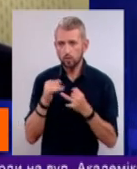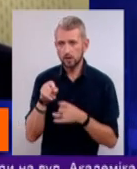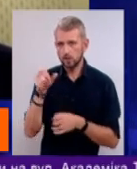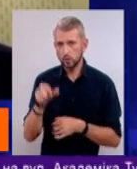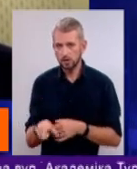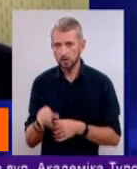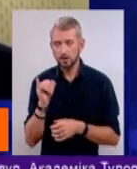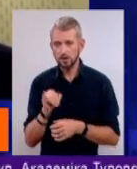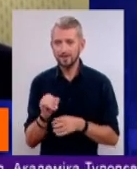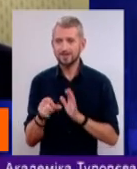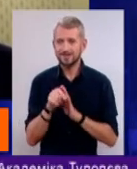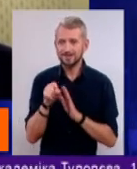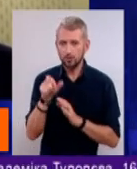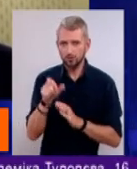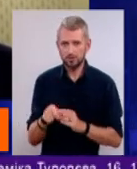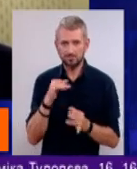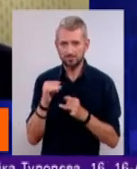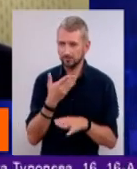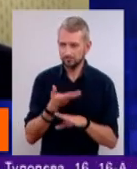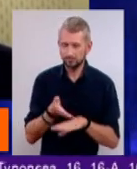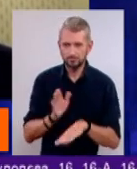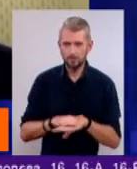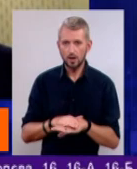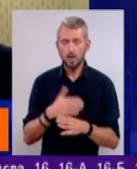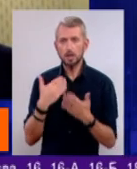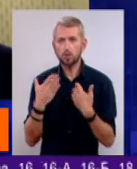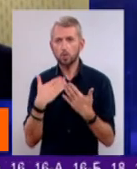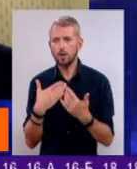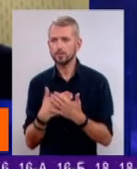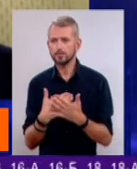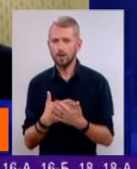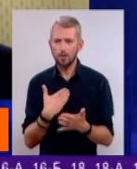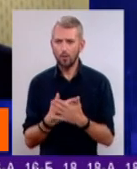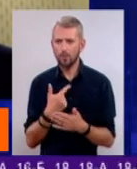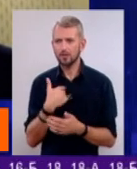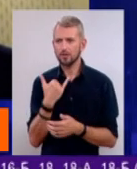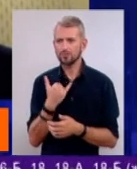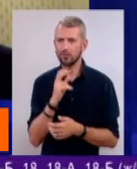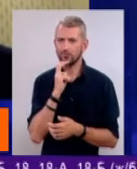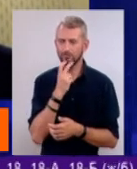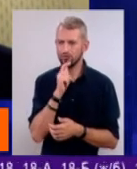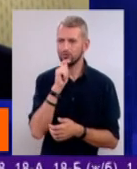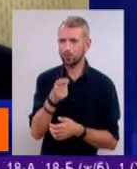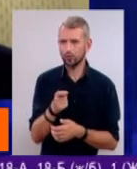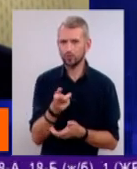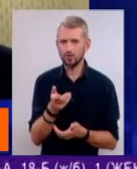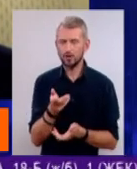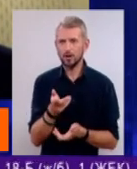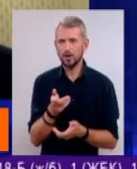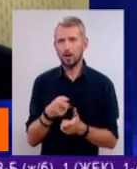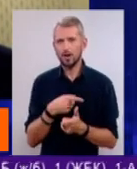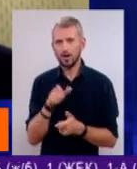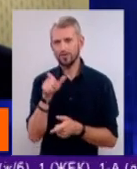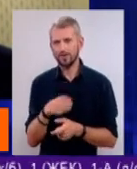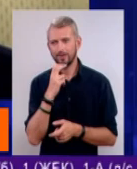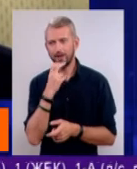людині, і з цією людиною, адже спілкування на кшталт «Ось я тобі смайлик зараз дарую і усміхається людина», або там